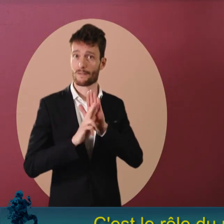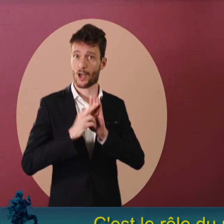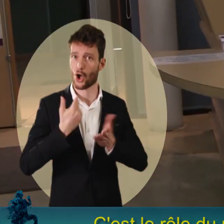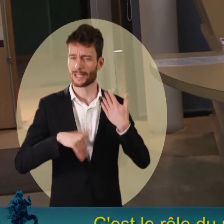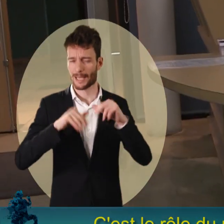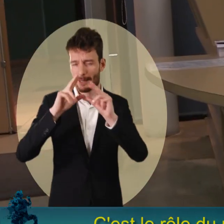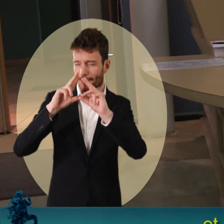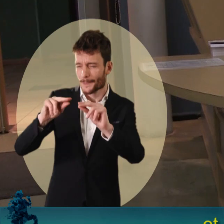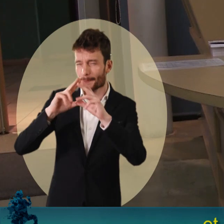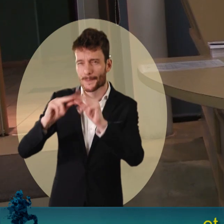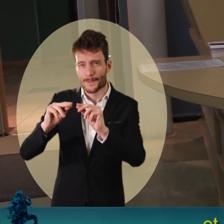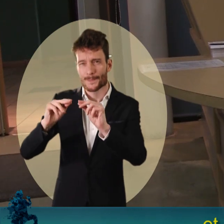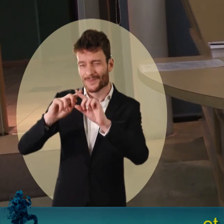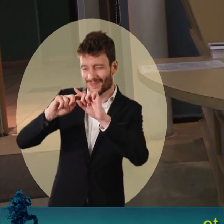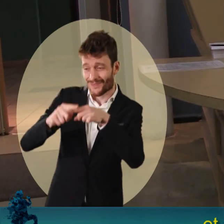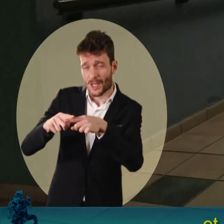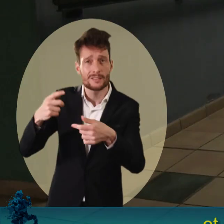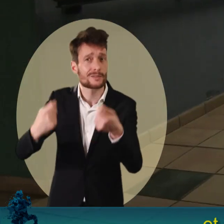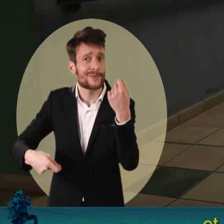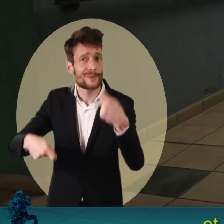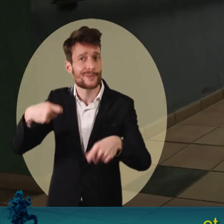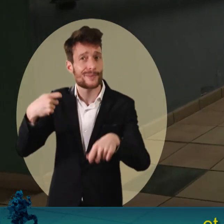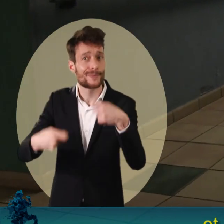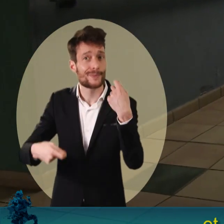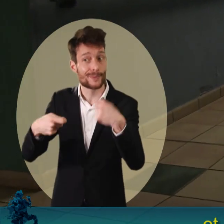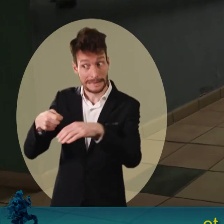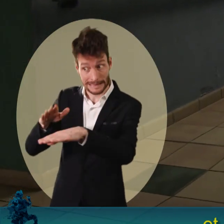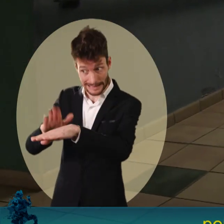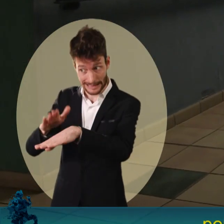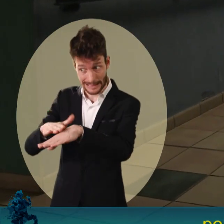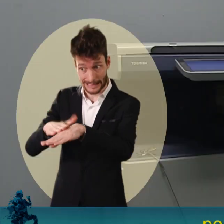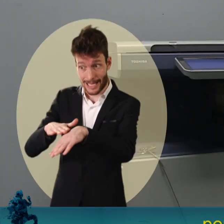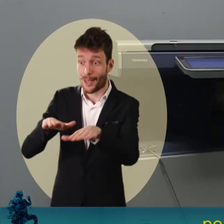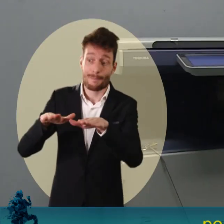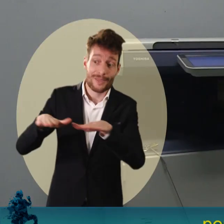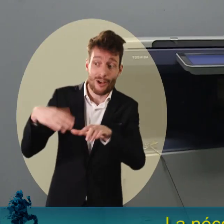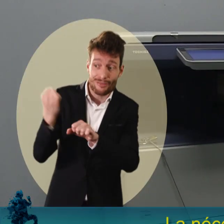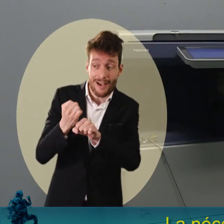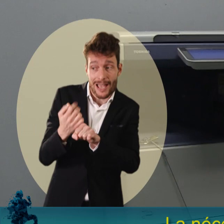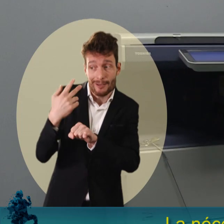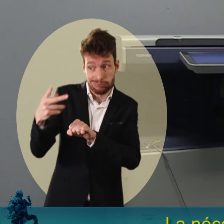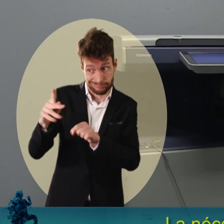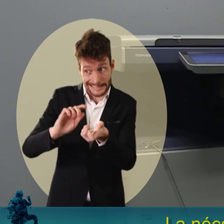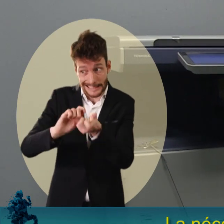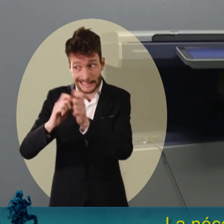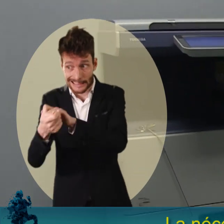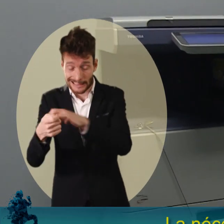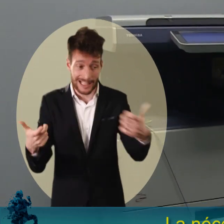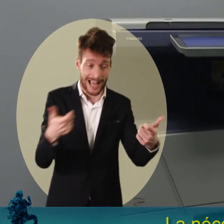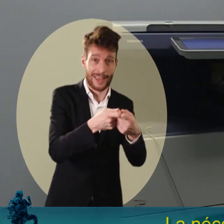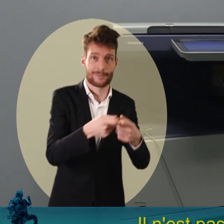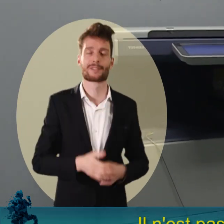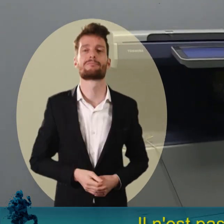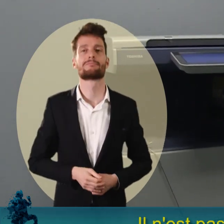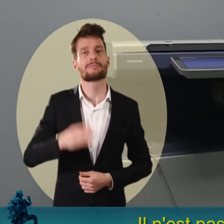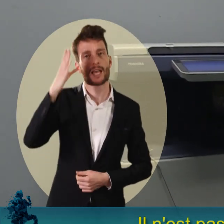justement d'aller expliquer ça et d'être suffisamment fin et stratège pour expliquer aux uns et aux autres la nécessité de changer un peu des